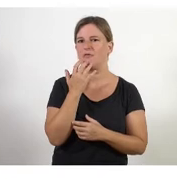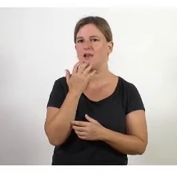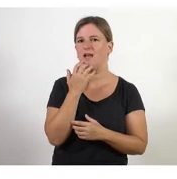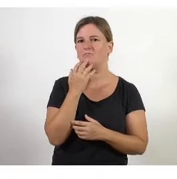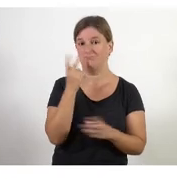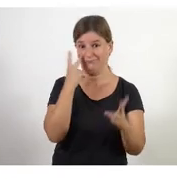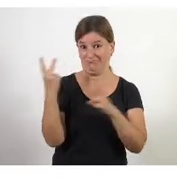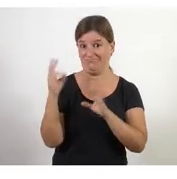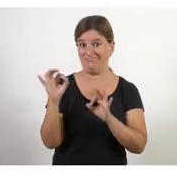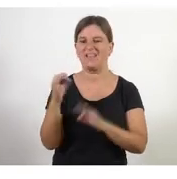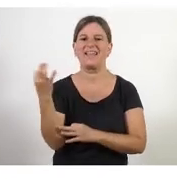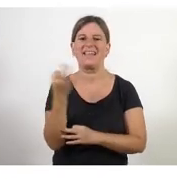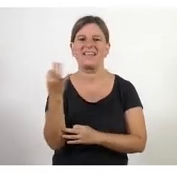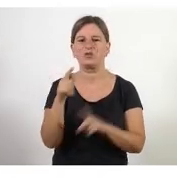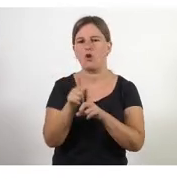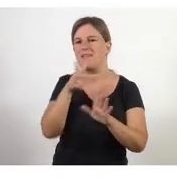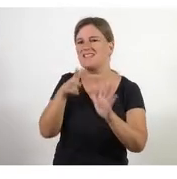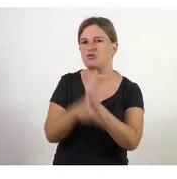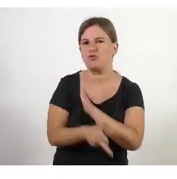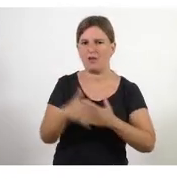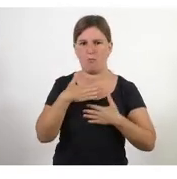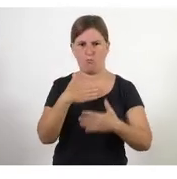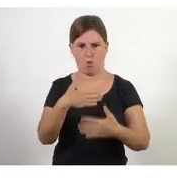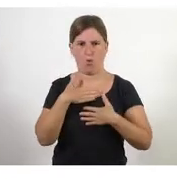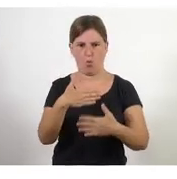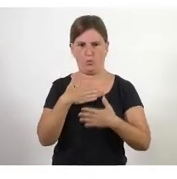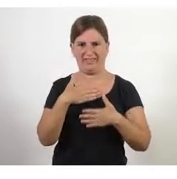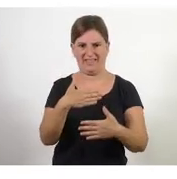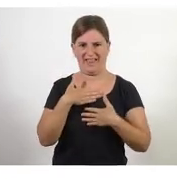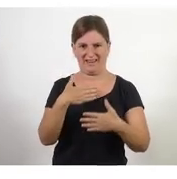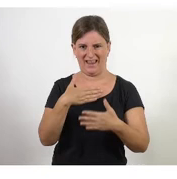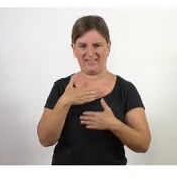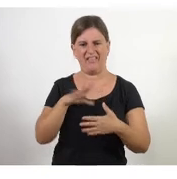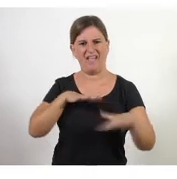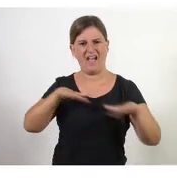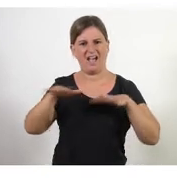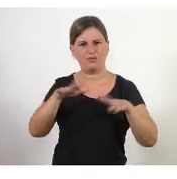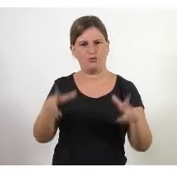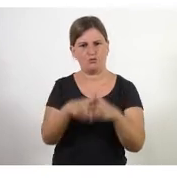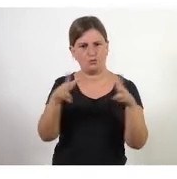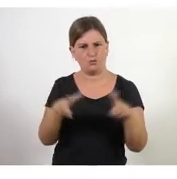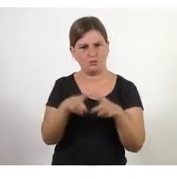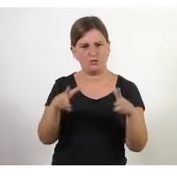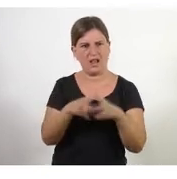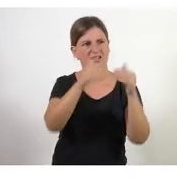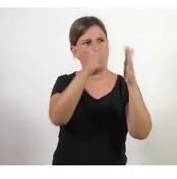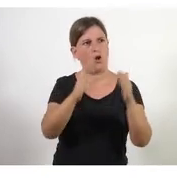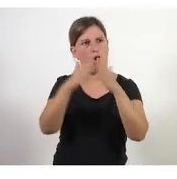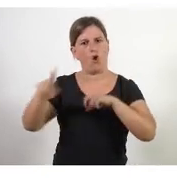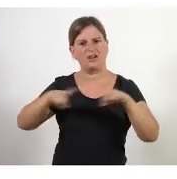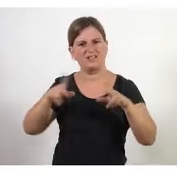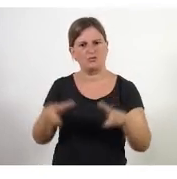voluntariat, la història de l'acció social, de les organitzacions socials.